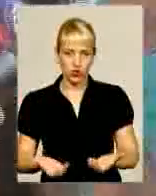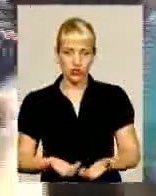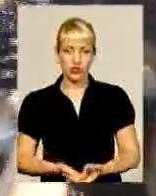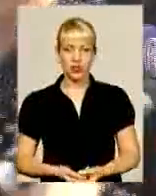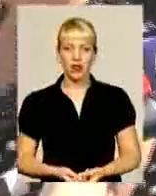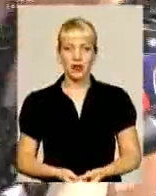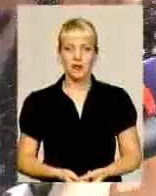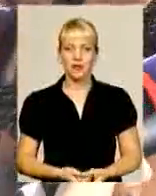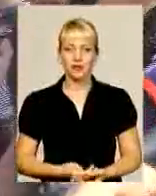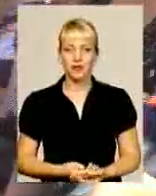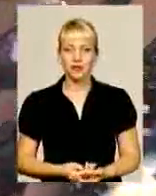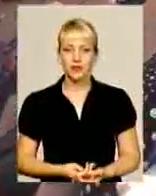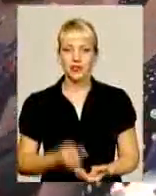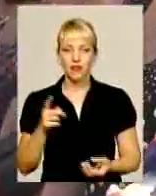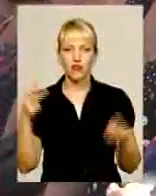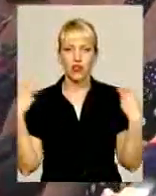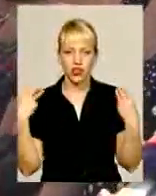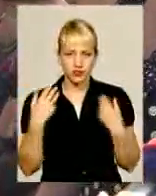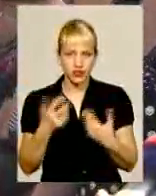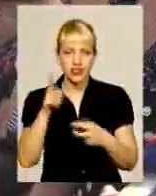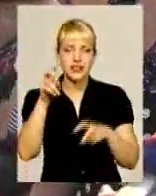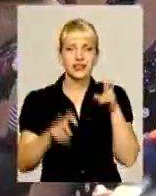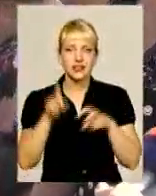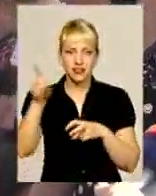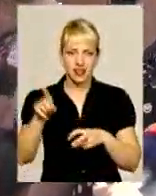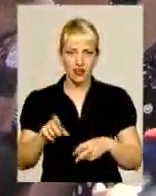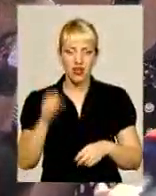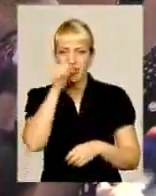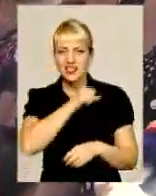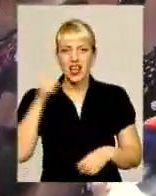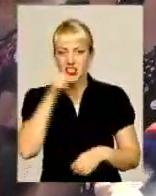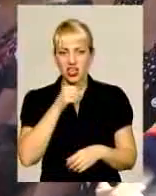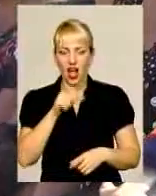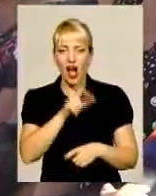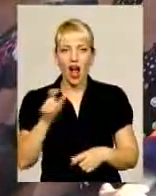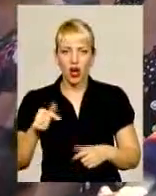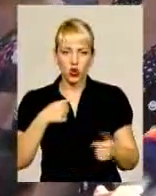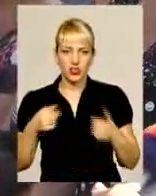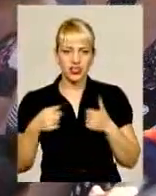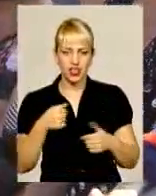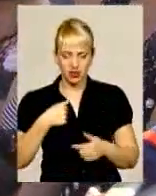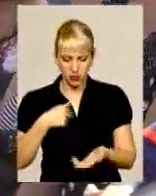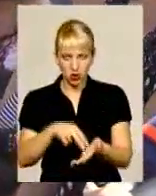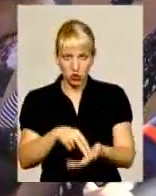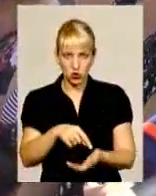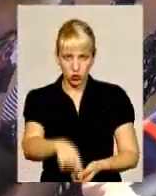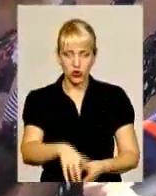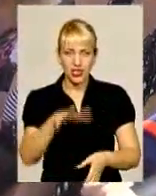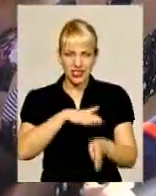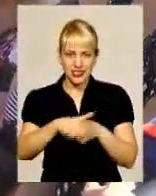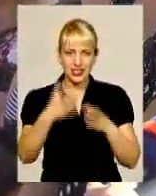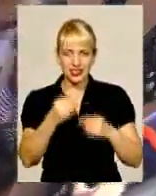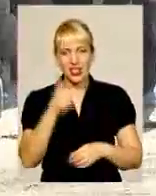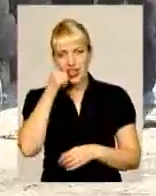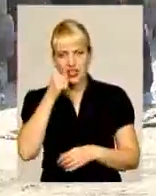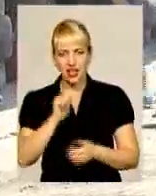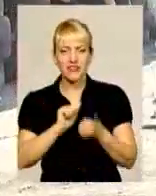садять там, позажиралися вже, а ці люди за ці копійки страдають. Ось цей цілий день мені. І ще завтра треба зміну